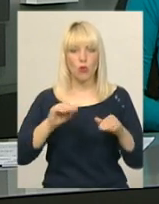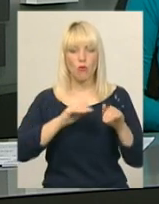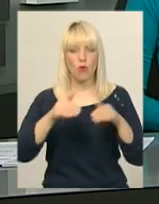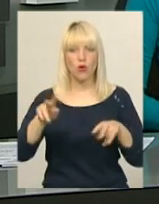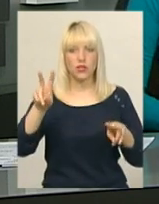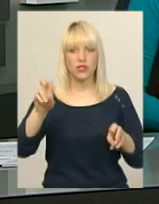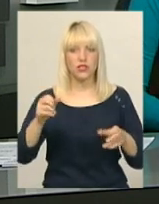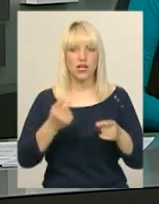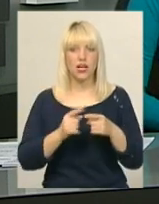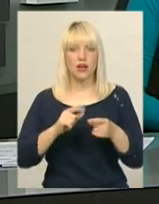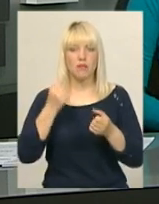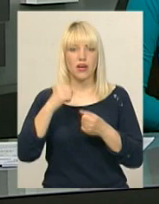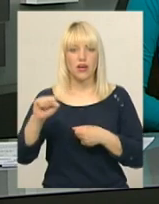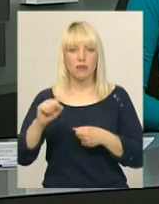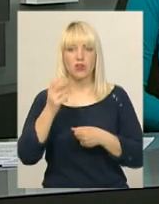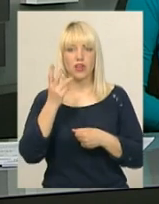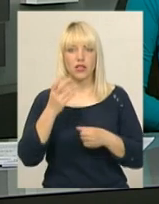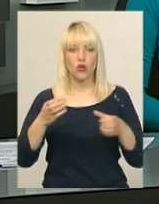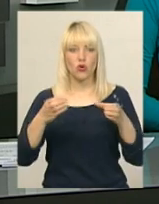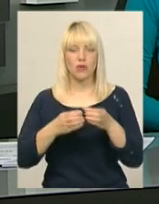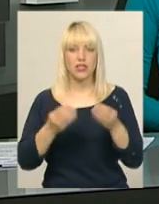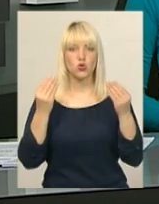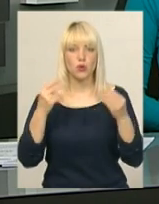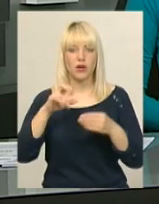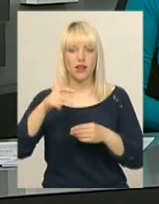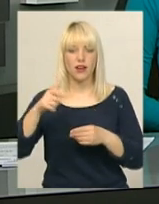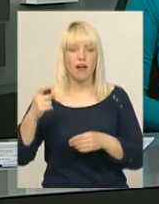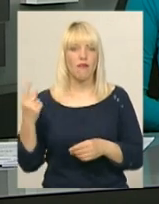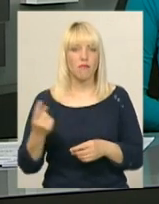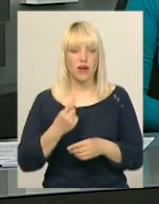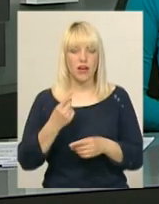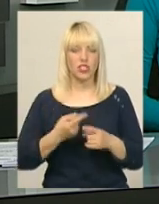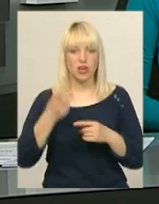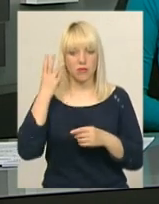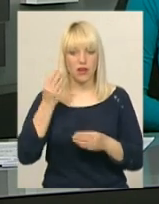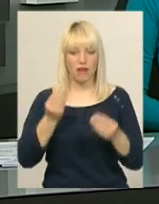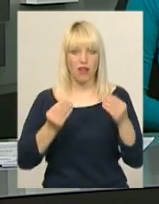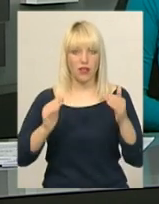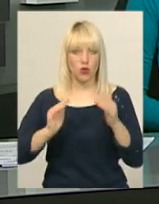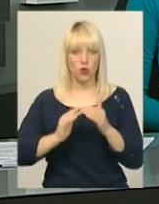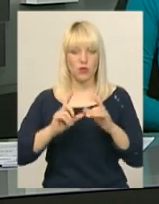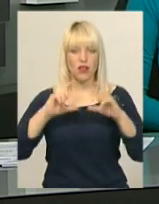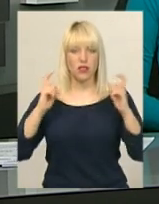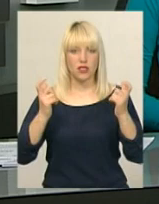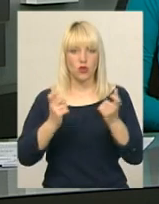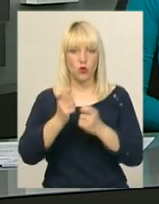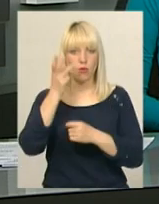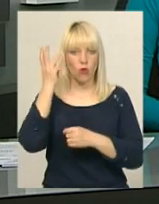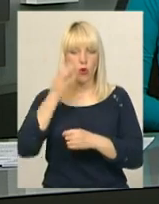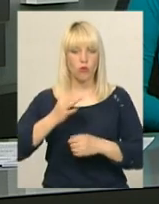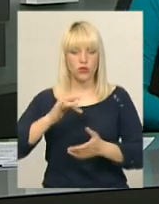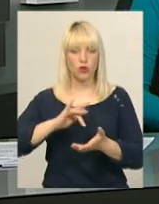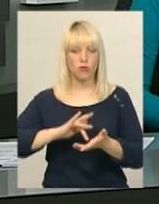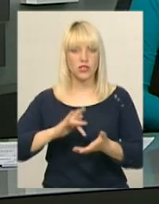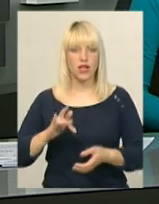чемпіонату України з регбі серед команд Суперліги. Вперше в цьому сезоні хмельничани грали вдома – на стадіоні Поділля в обласному центрі. На матчі